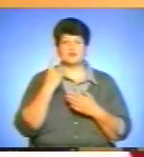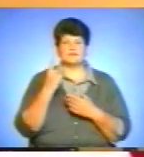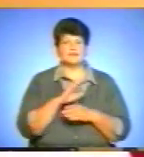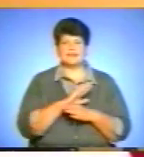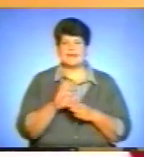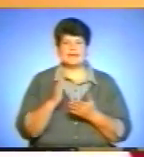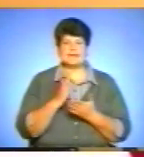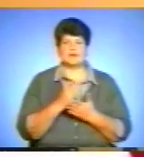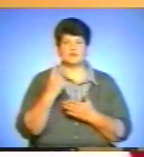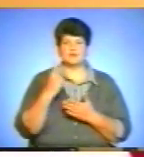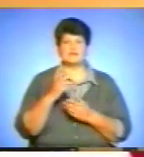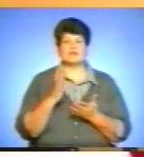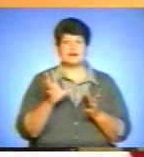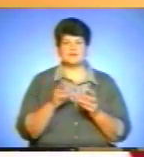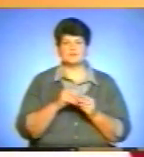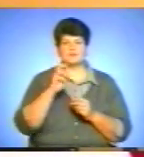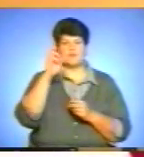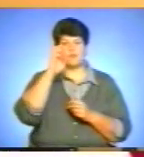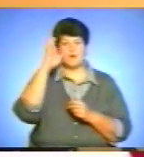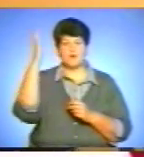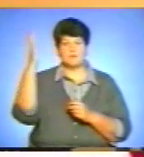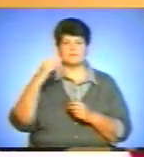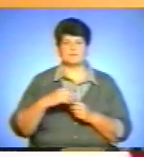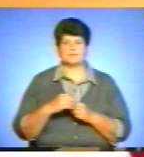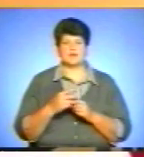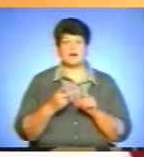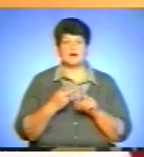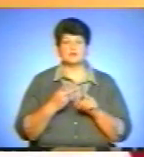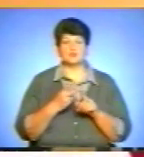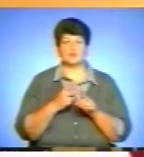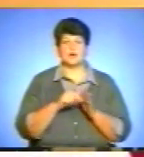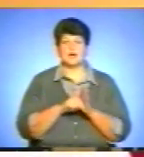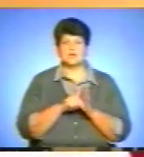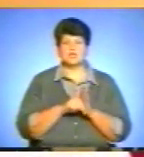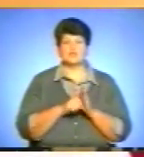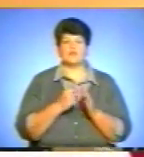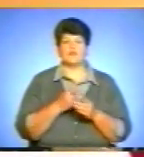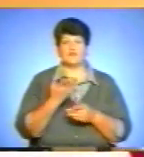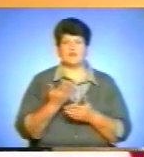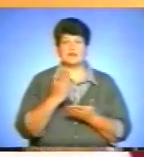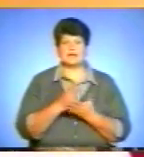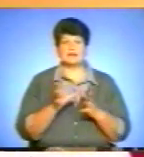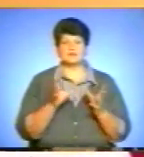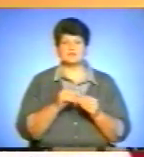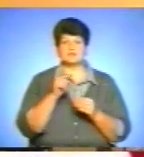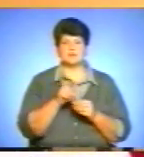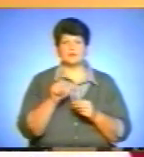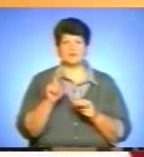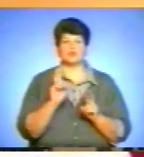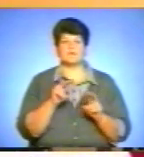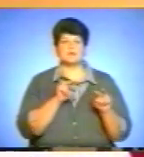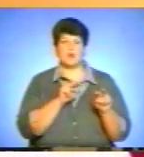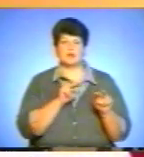одинокі, перш за все ви є з Богом. А друга річ, ви є з тими людьми, хто вас доглядає.